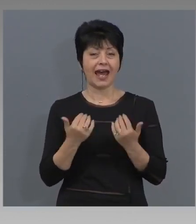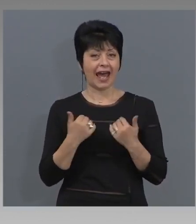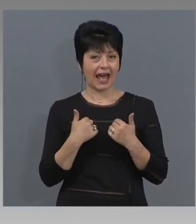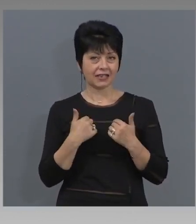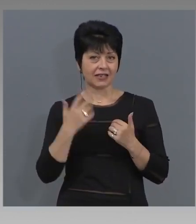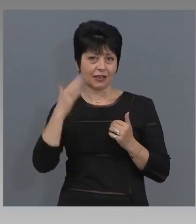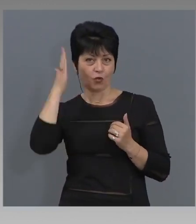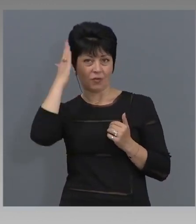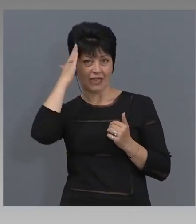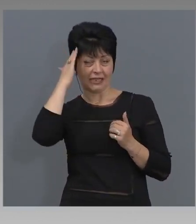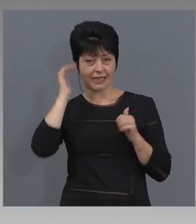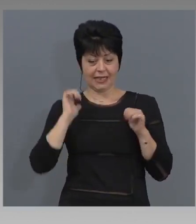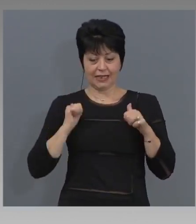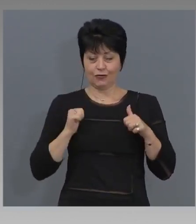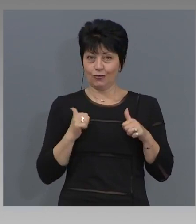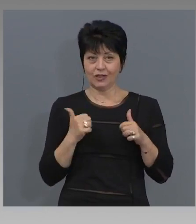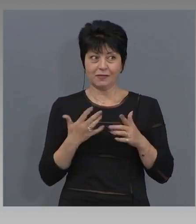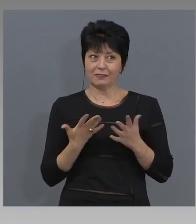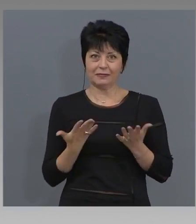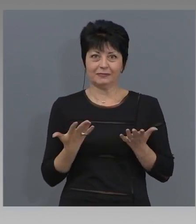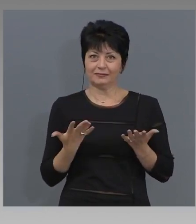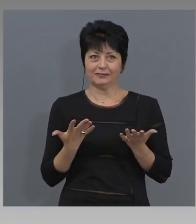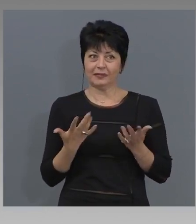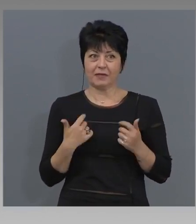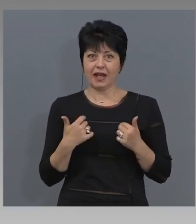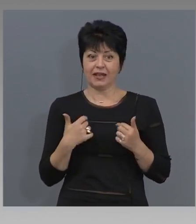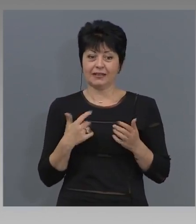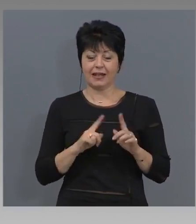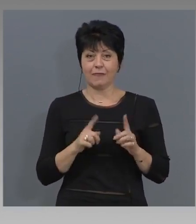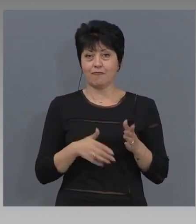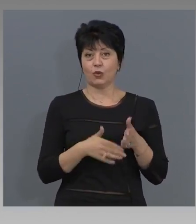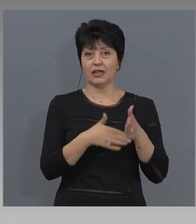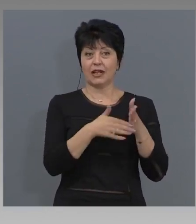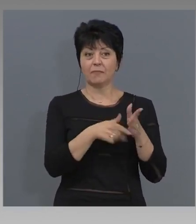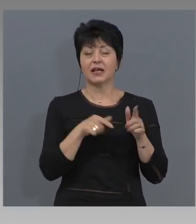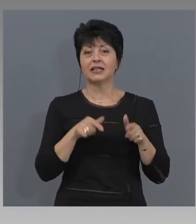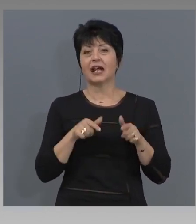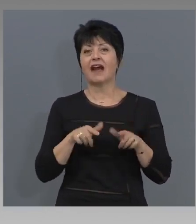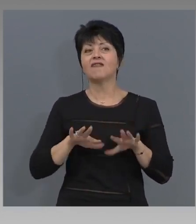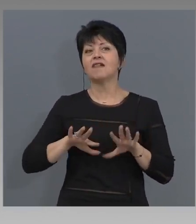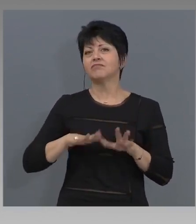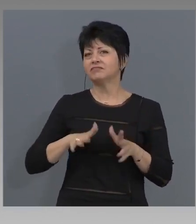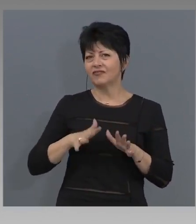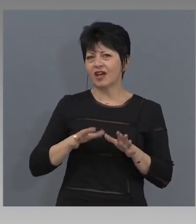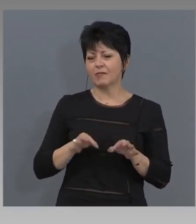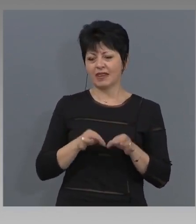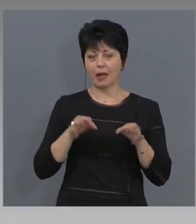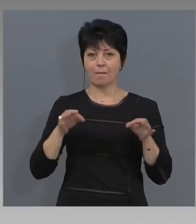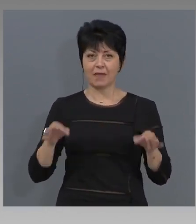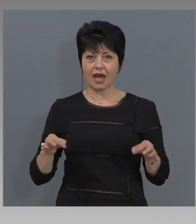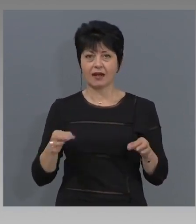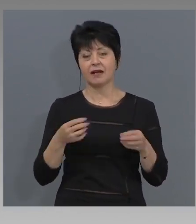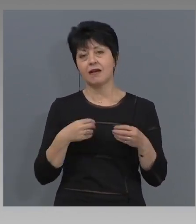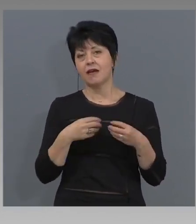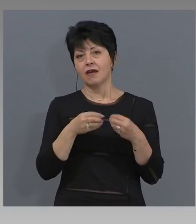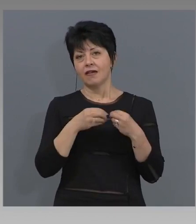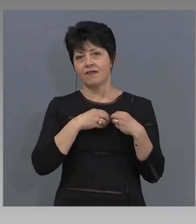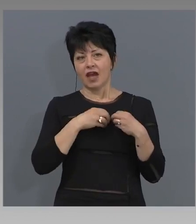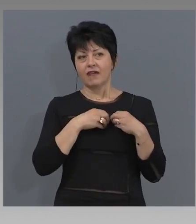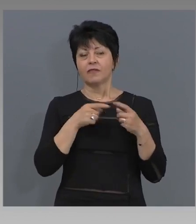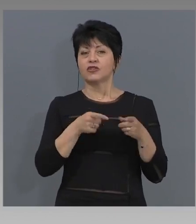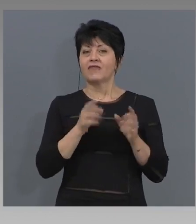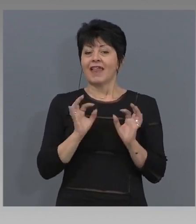няма как да не подкрепя една такава временна мярка и вярвам, че тя ще бъде наистина